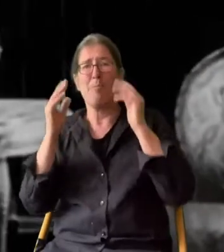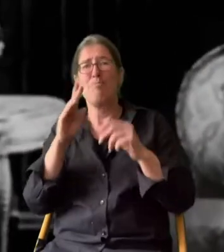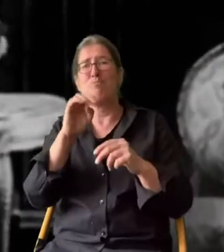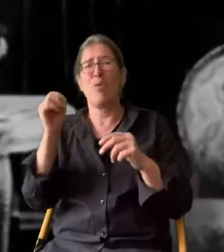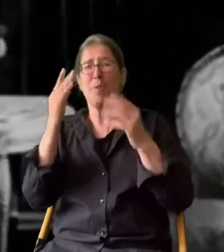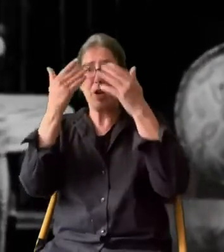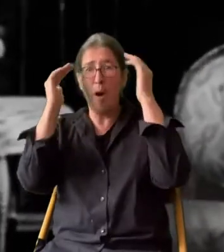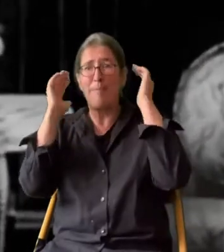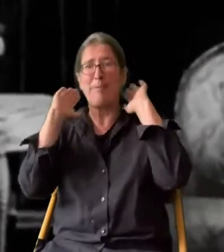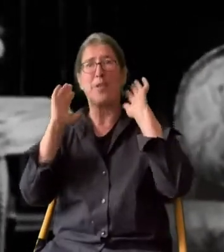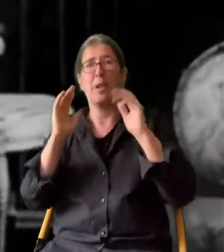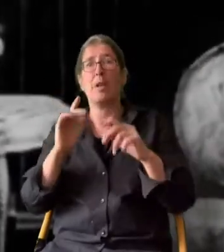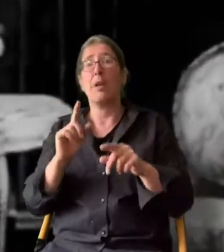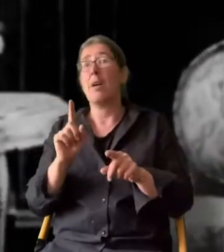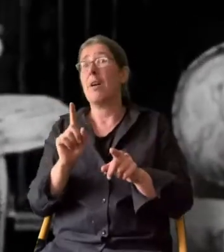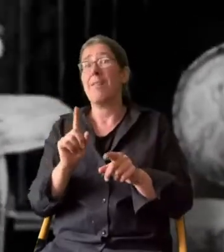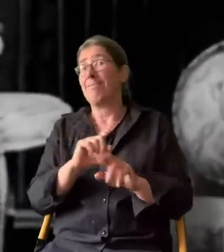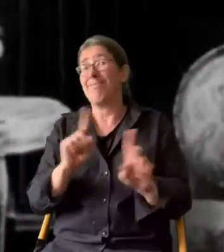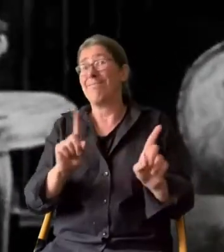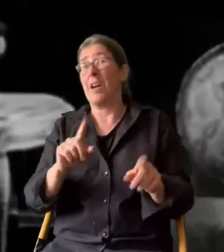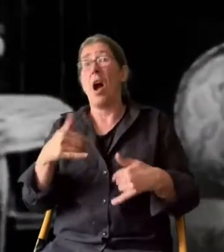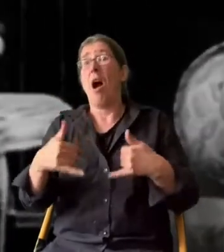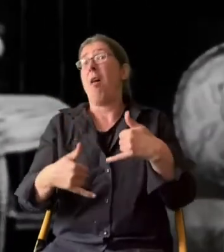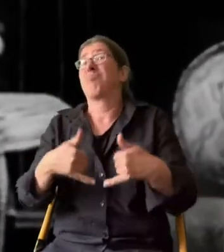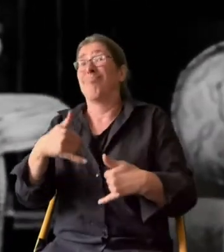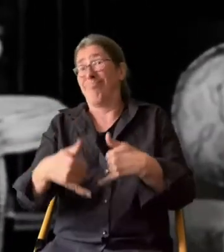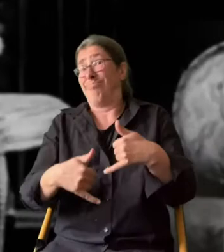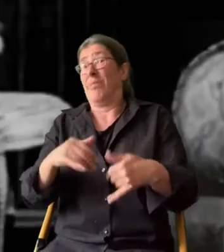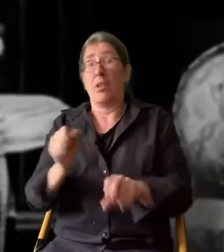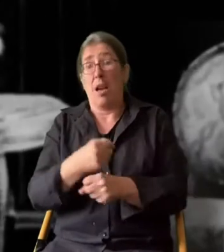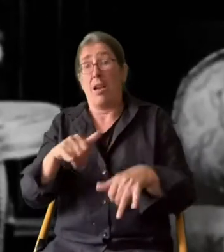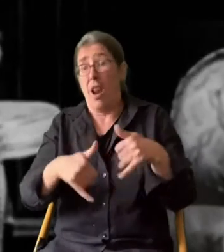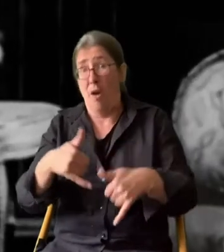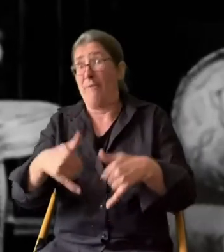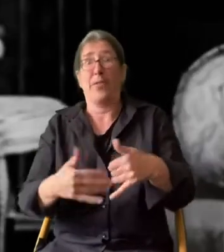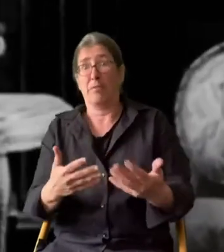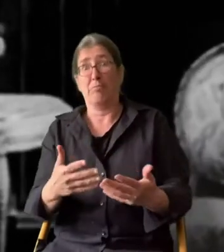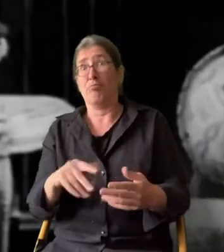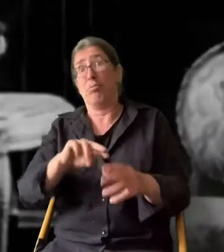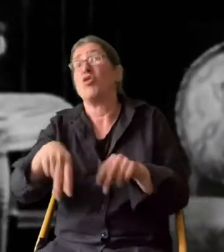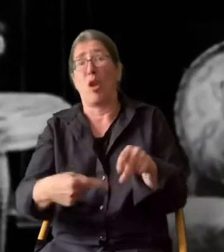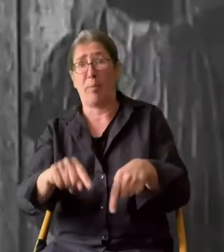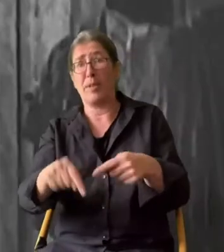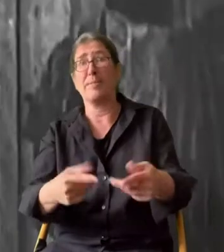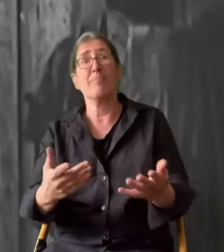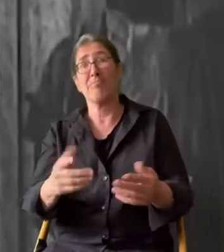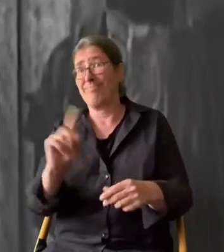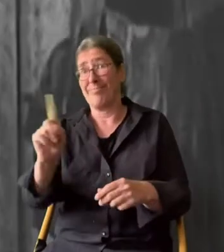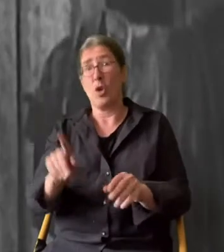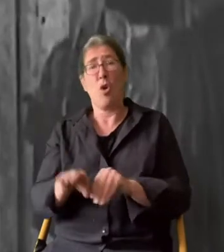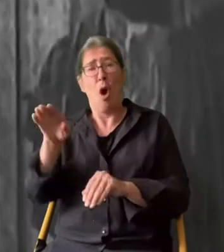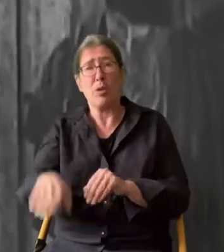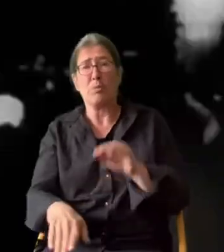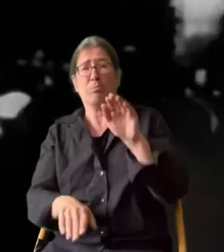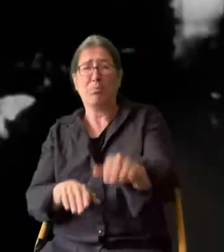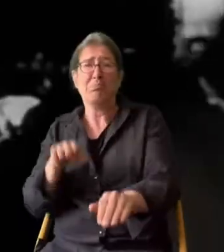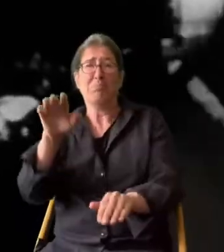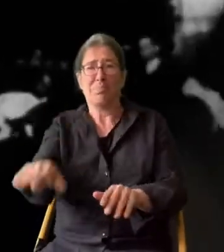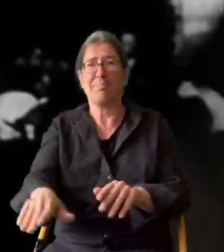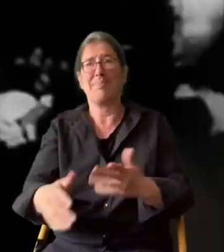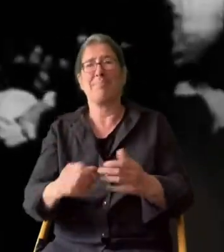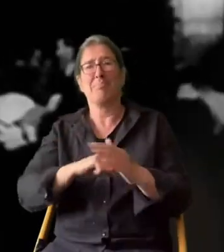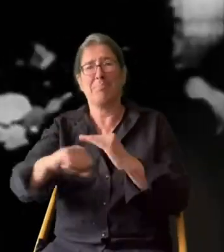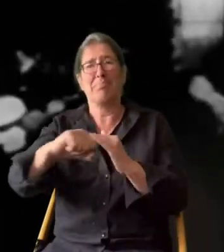Keckenfrisuren und den Bubiköpfen. Also die sind nicht mit High Heels, in denen sie nicht gehen konnten, über das Trottoir gestolpert. Die sind mit